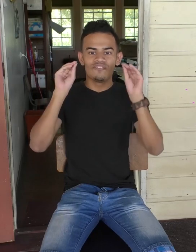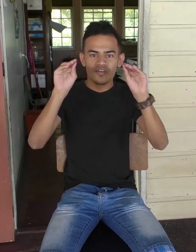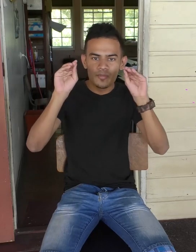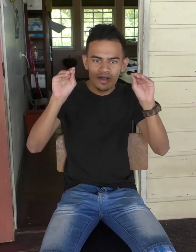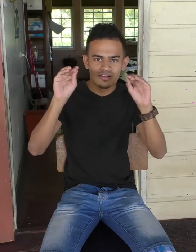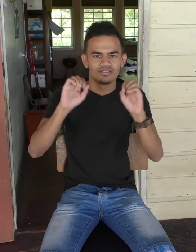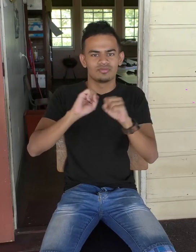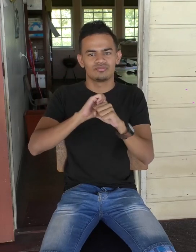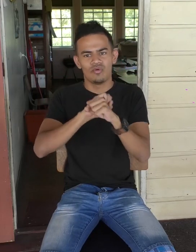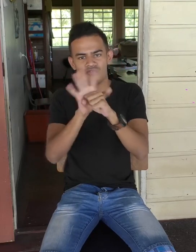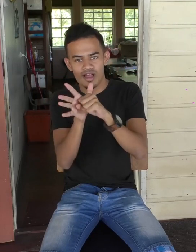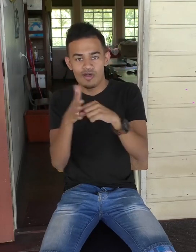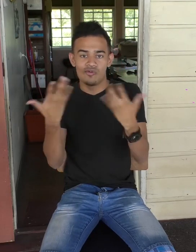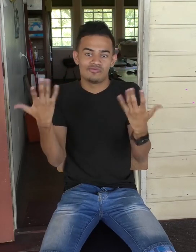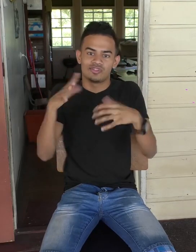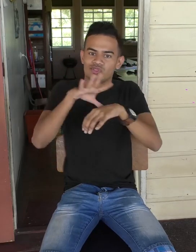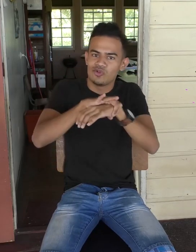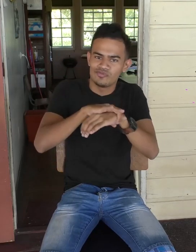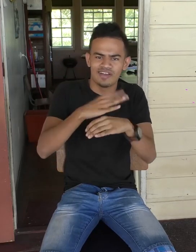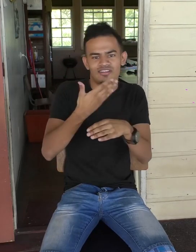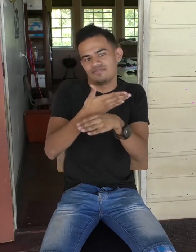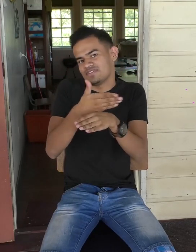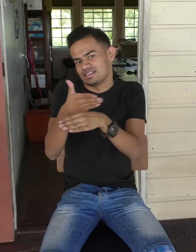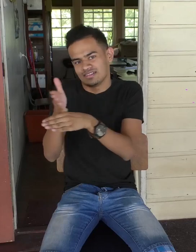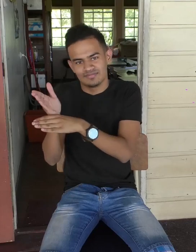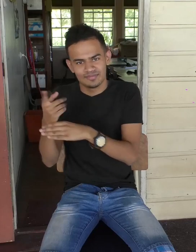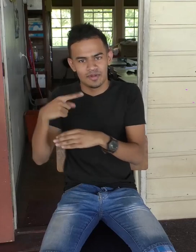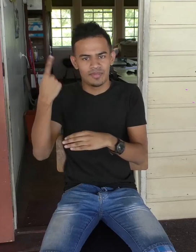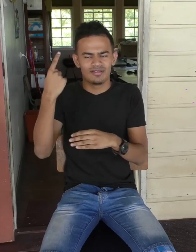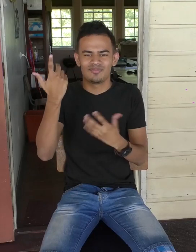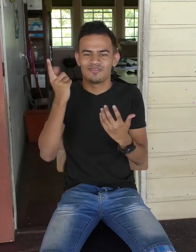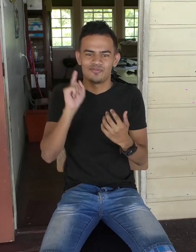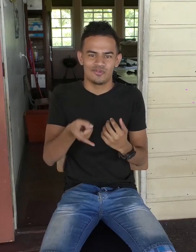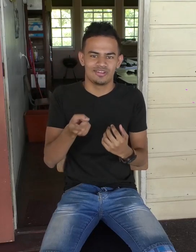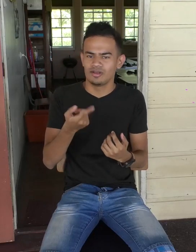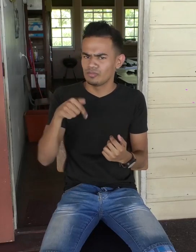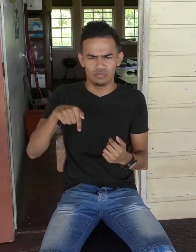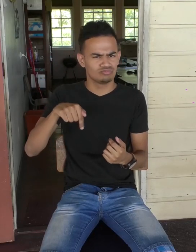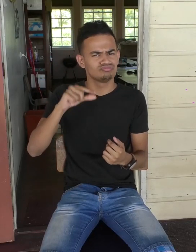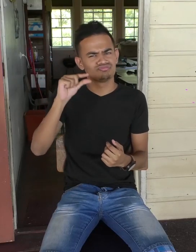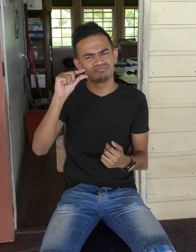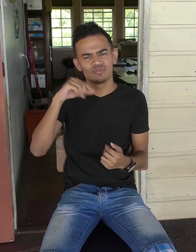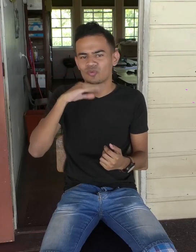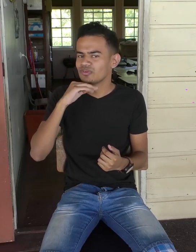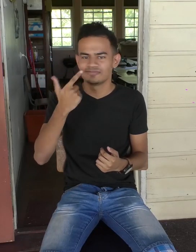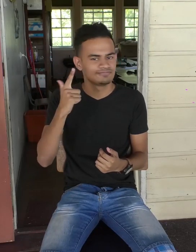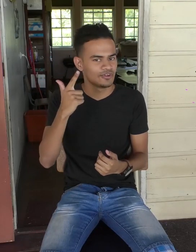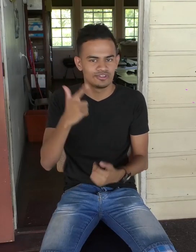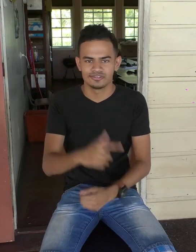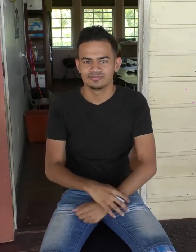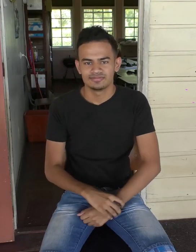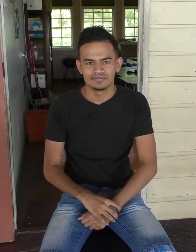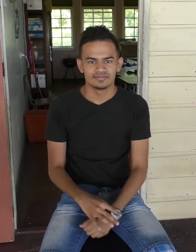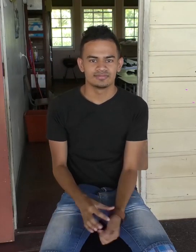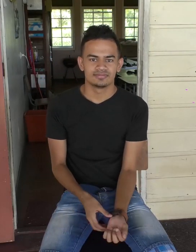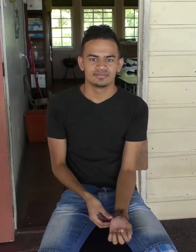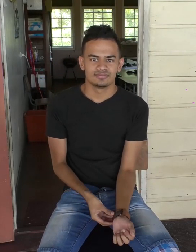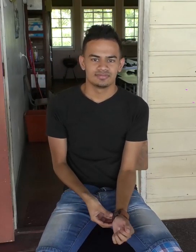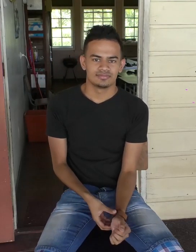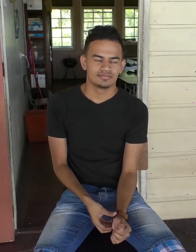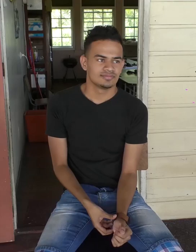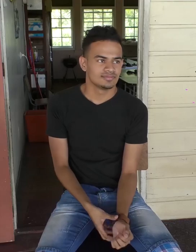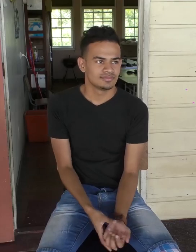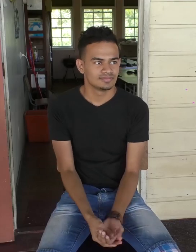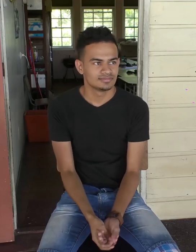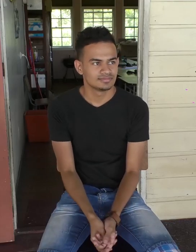We moeten activiteiten kunnen vieren. We moeten informatie kunnen geven. Bijvoorbeeld nu met die covid-situatie. Hadden we veel meer doven bij elkaar kunnen